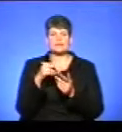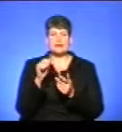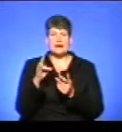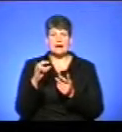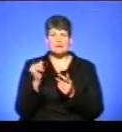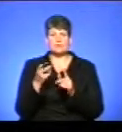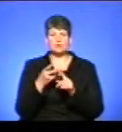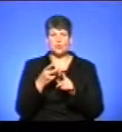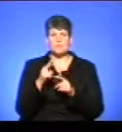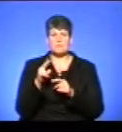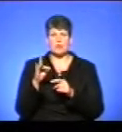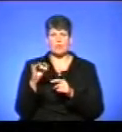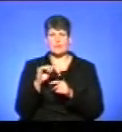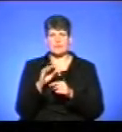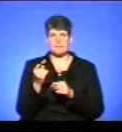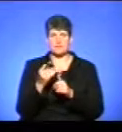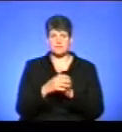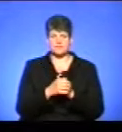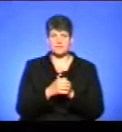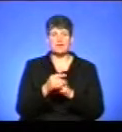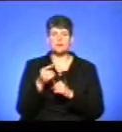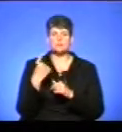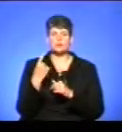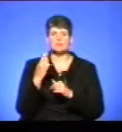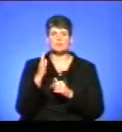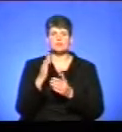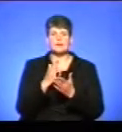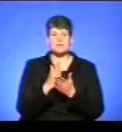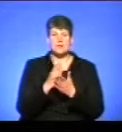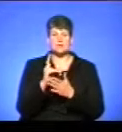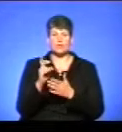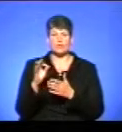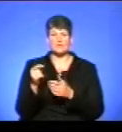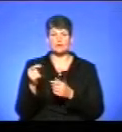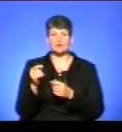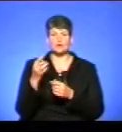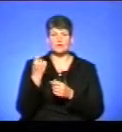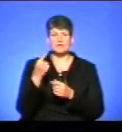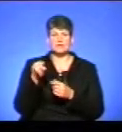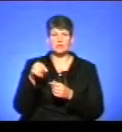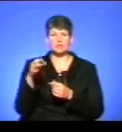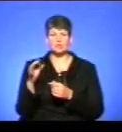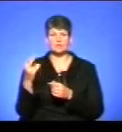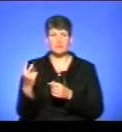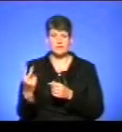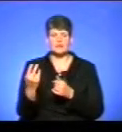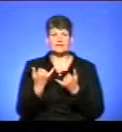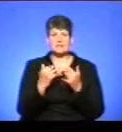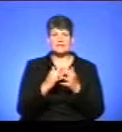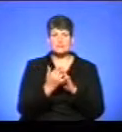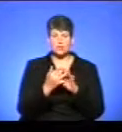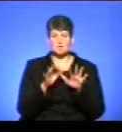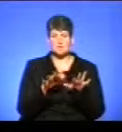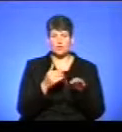другому пріоритеті, а не першому. Тернопільська область, де мати коефіцієнт 1,02. Для сільської місцевості, хочу